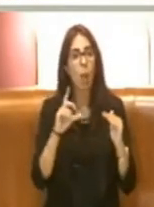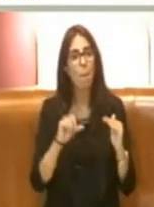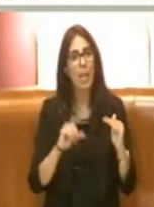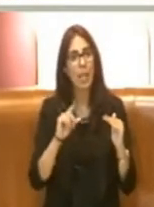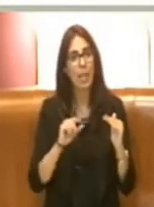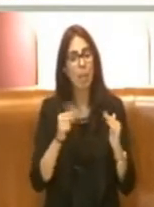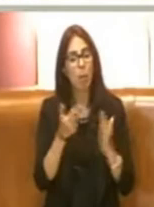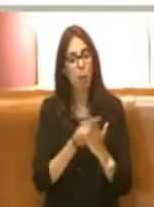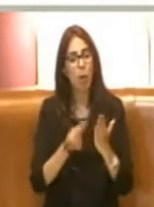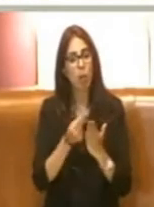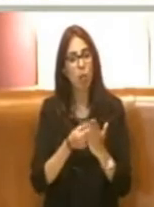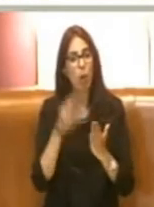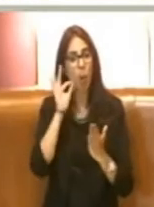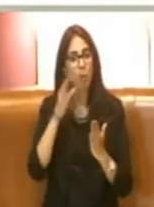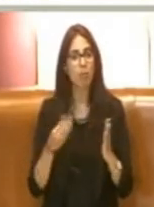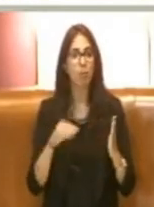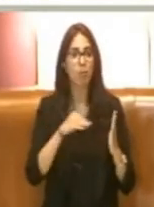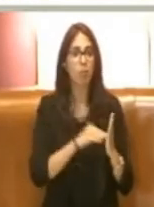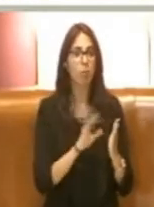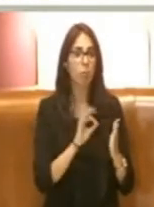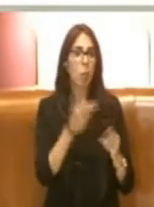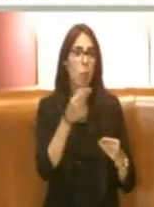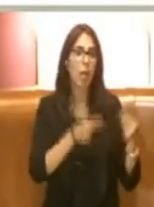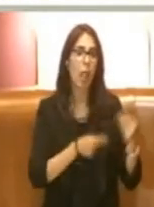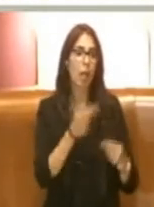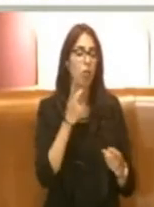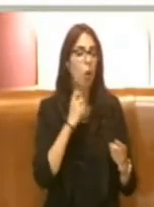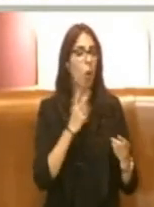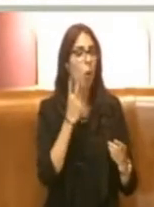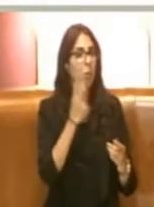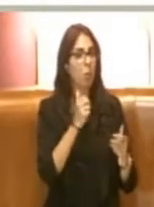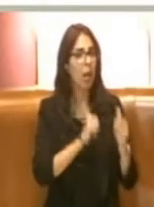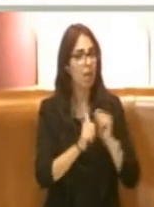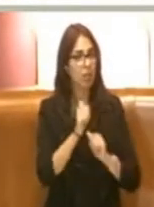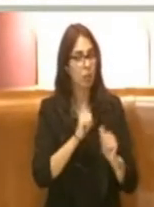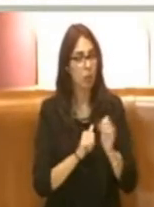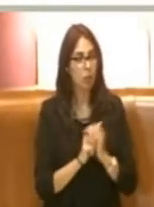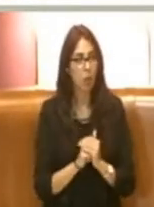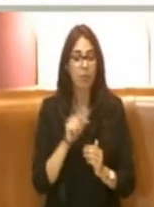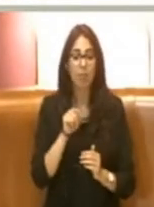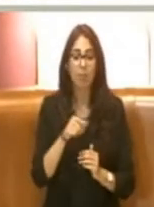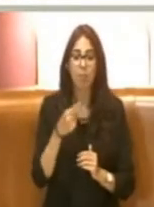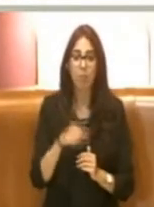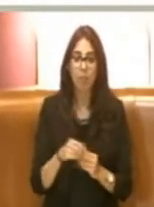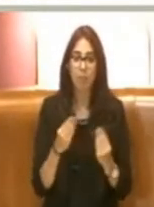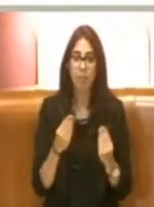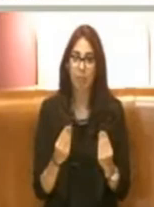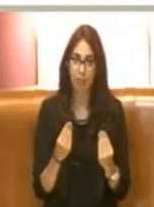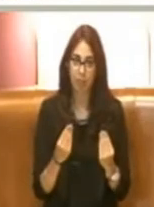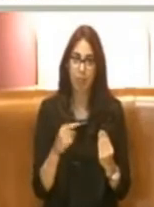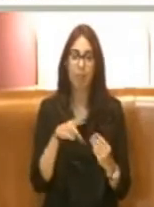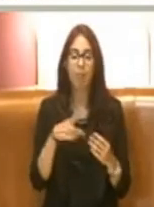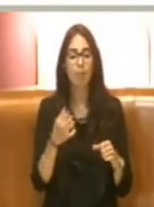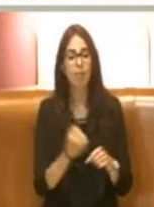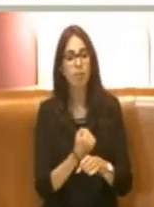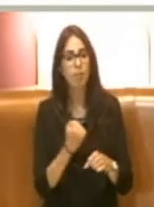inserite nel bilancio di previsione. Si tratta di un'opera,